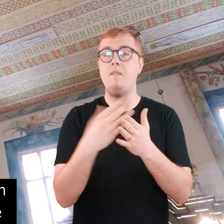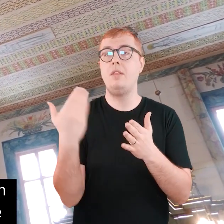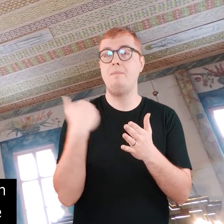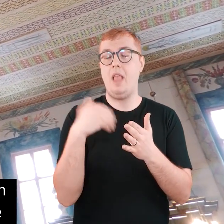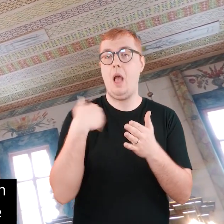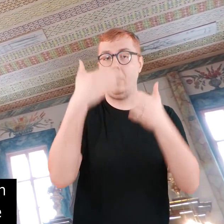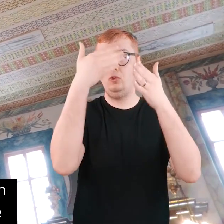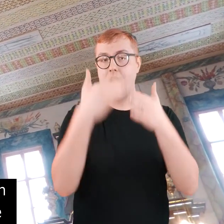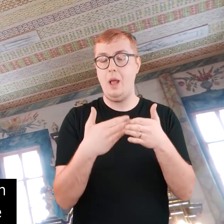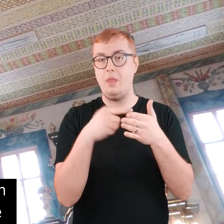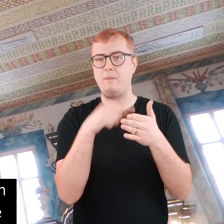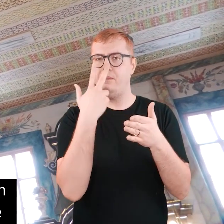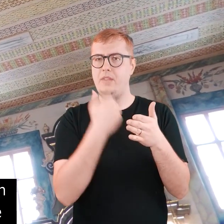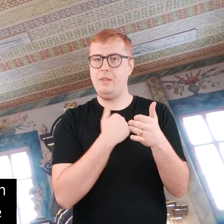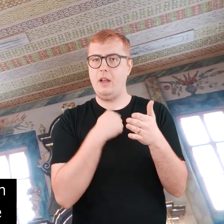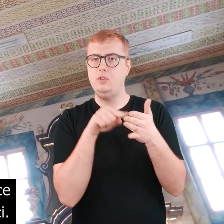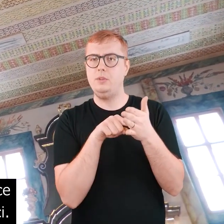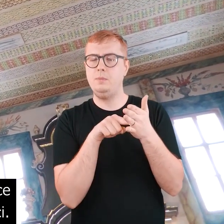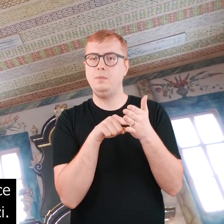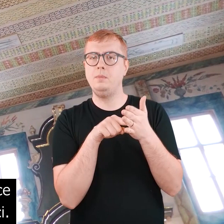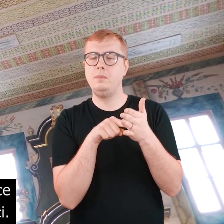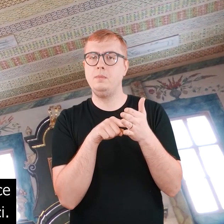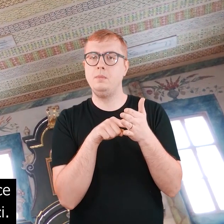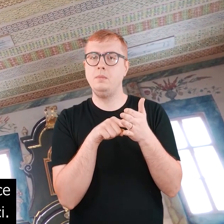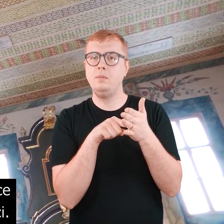malowanych na biało ścianach znajdują się m.in.